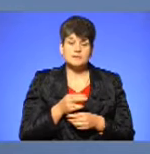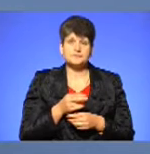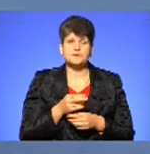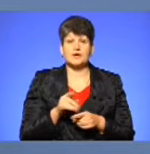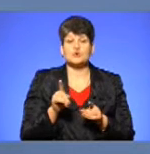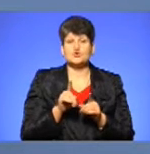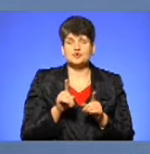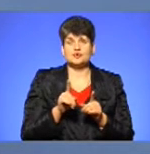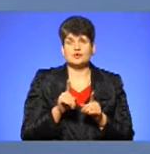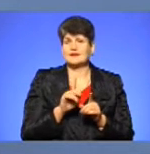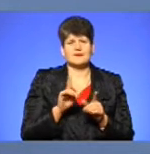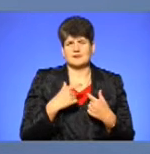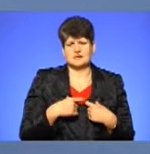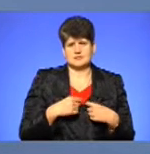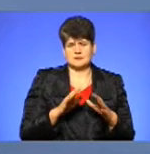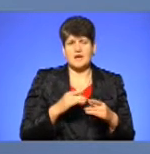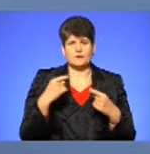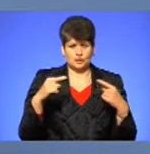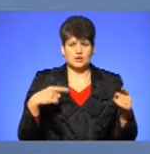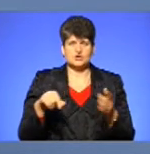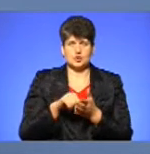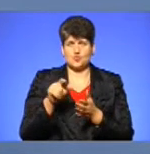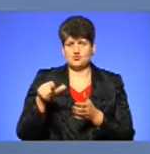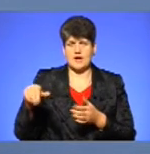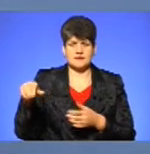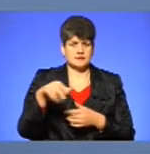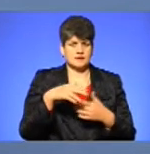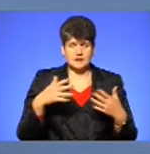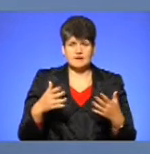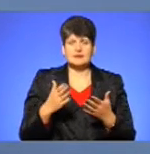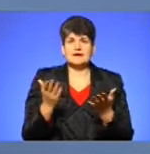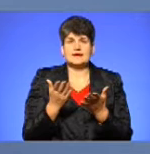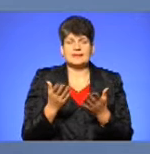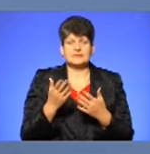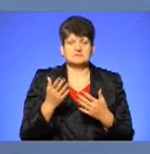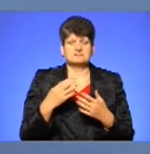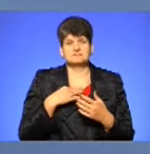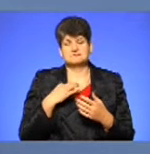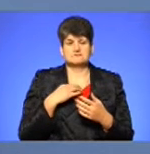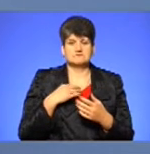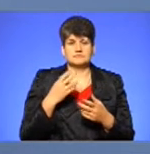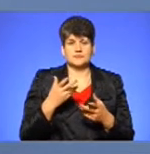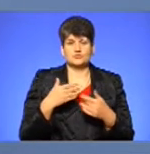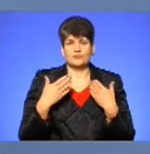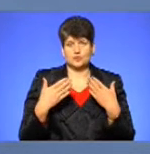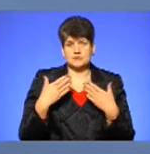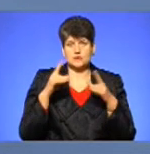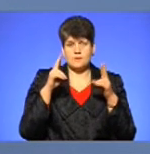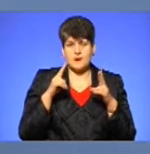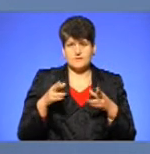щодо не тільки до себе, а й до інших учасників дорожнього руху, які легко важать правилами дорожнього руху, десь